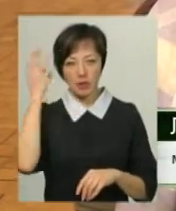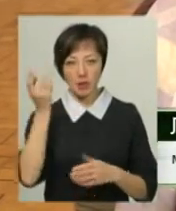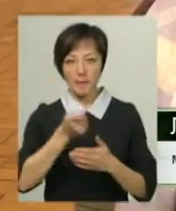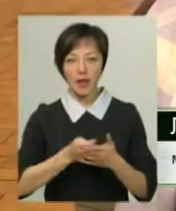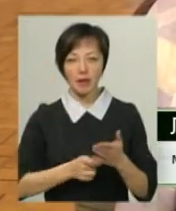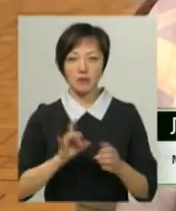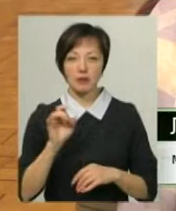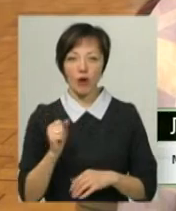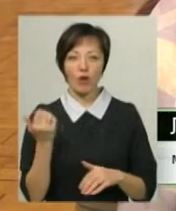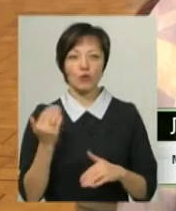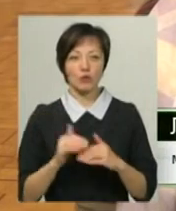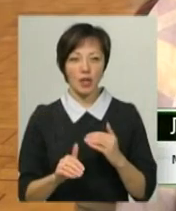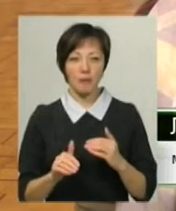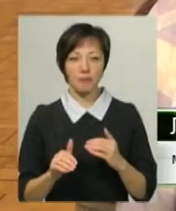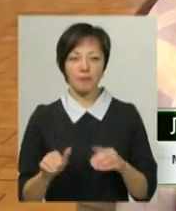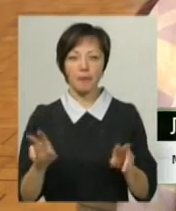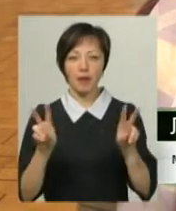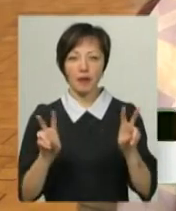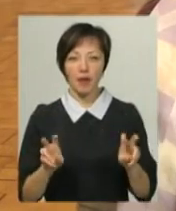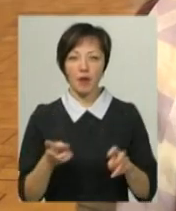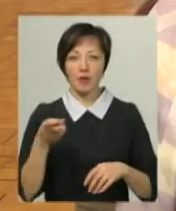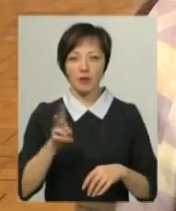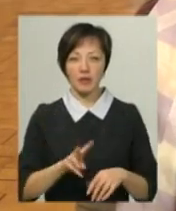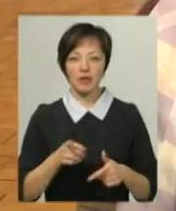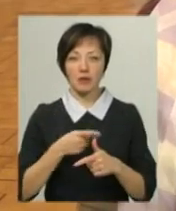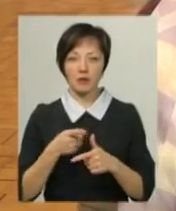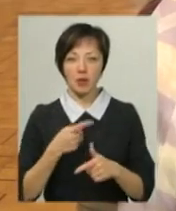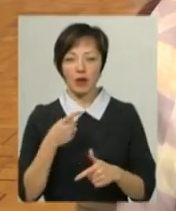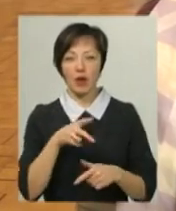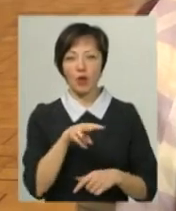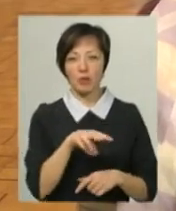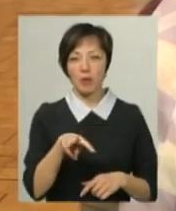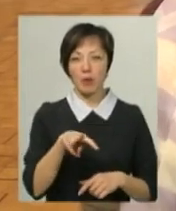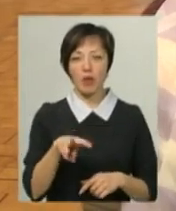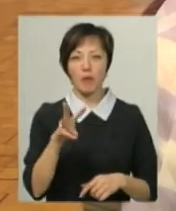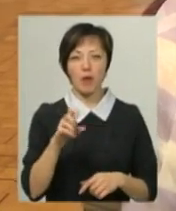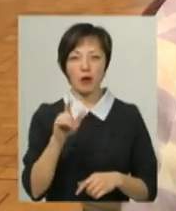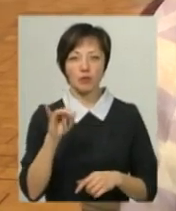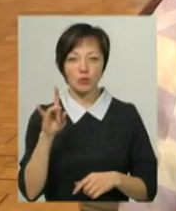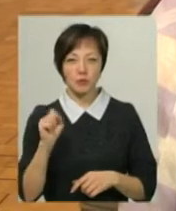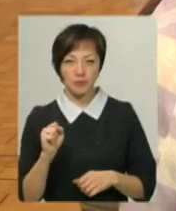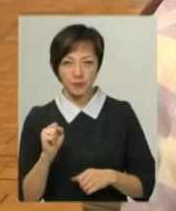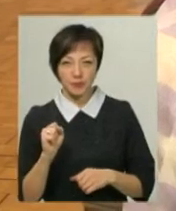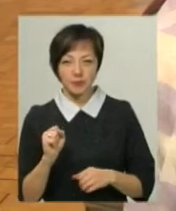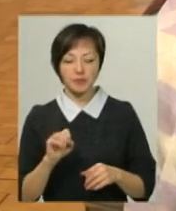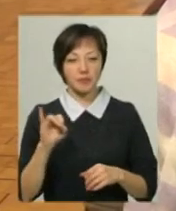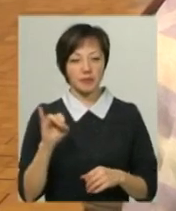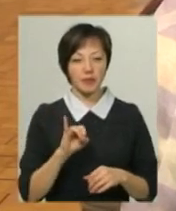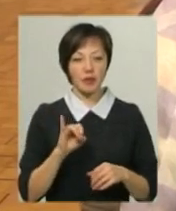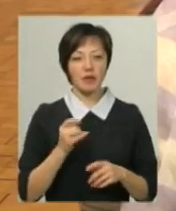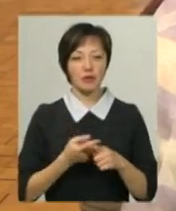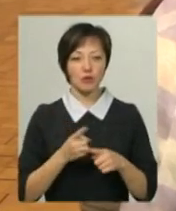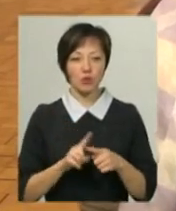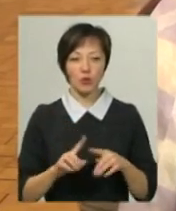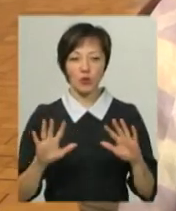палітра» вже носить подвійне ім'я – імені Людмили та Миколи Мазур. І цього